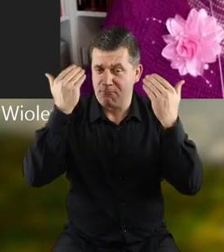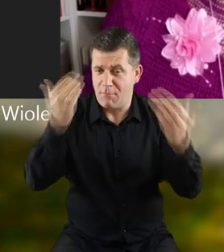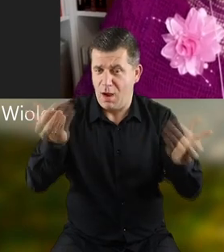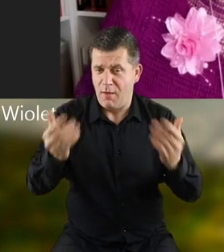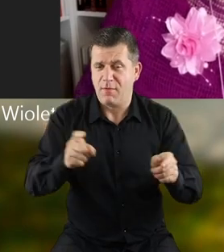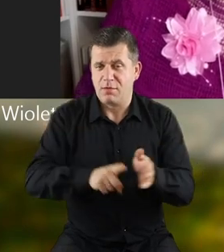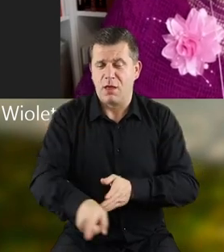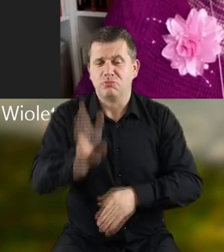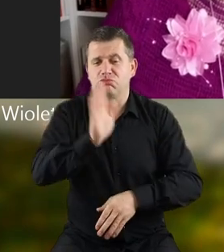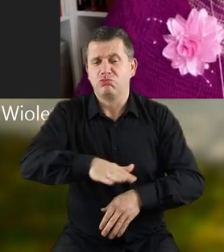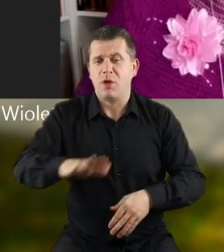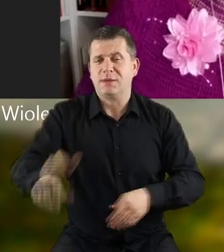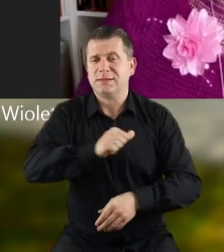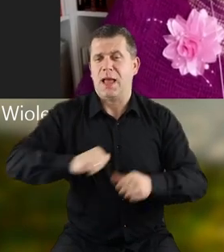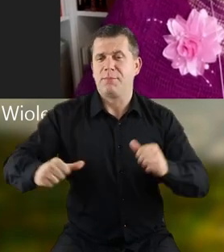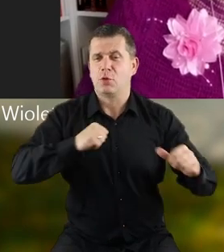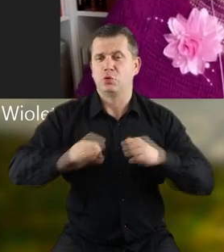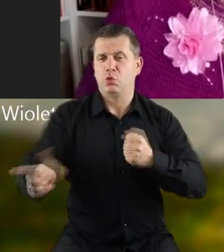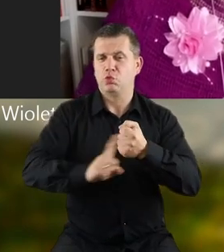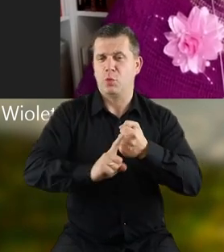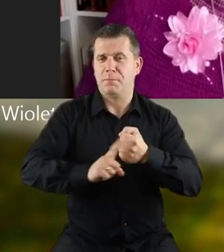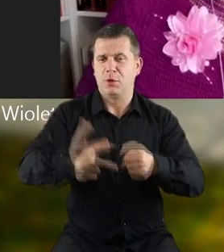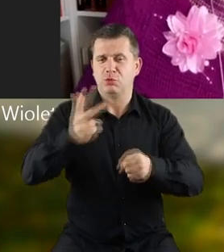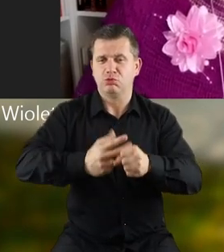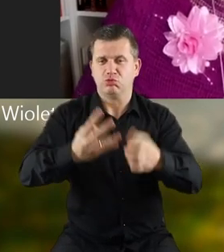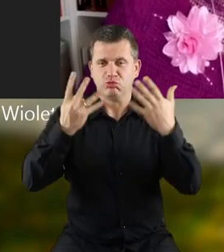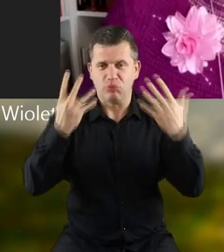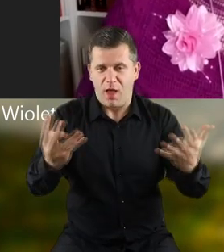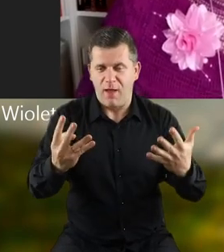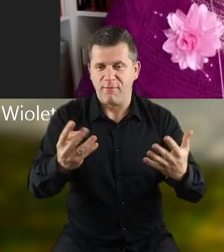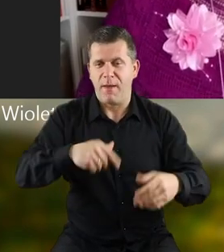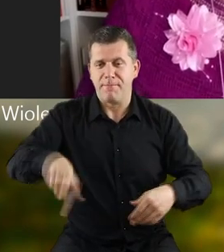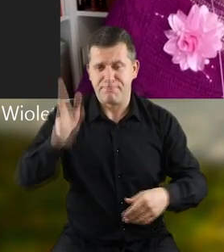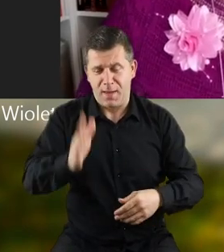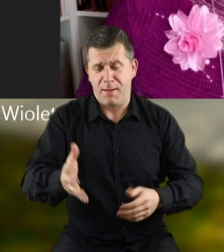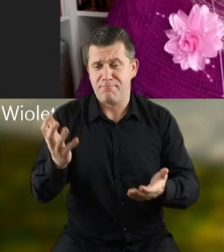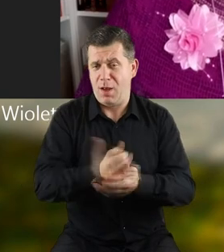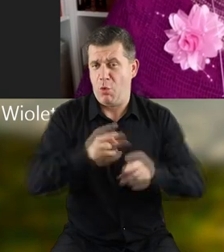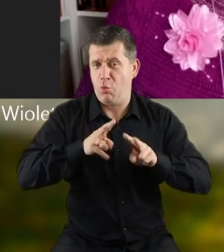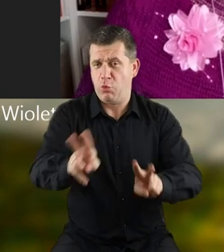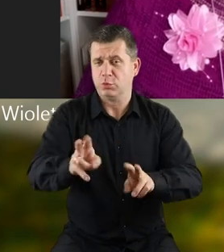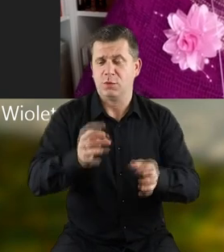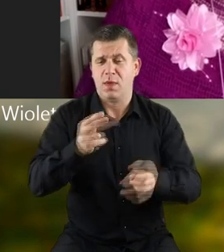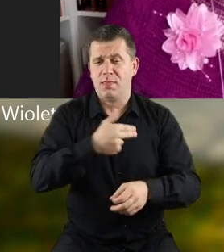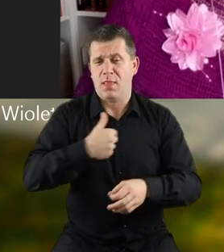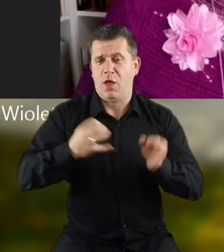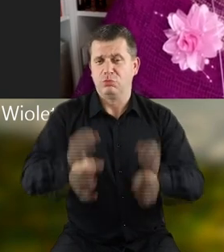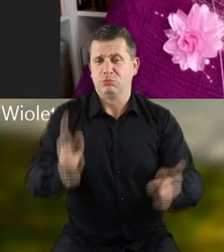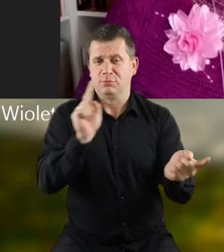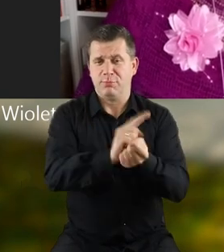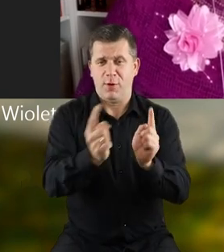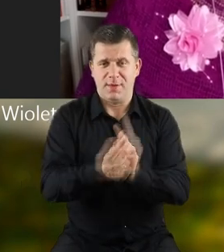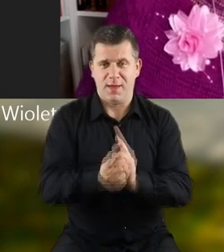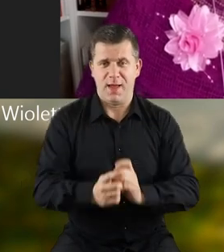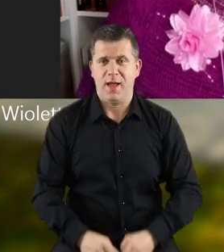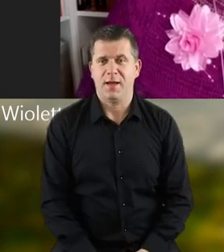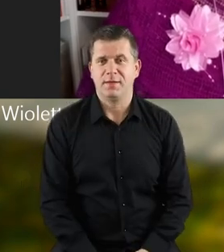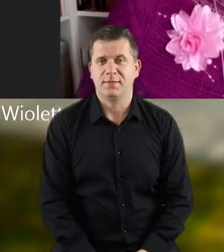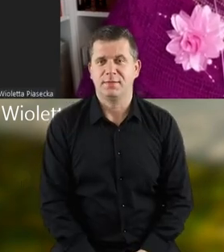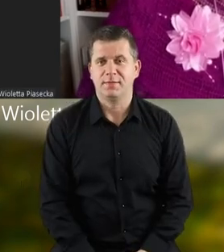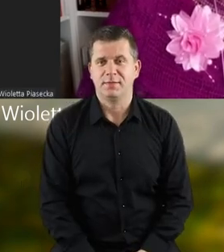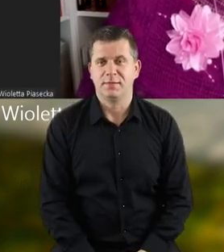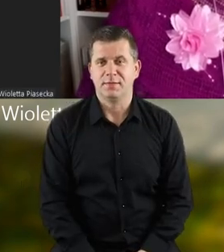powitać gorąco dzieci z Przedszkola Samorządowego nr 39, które będą brały udział w naszym dzisiejszym spotkaniu.